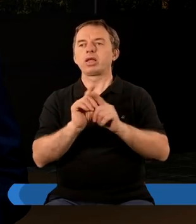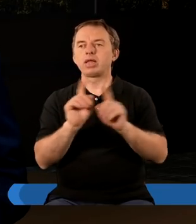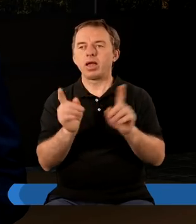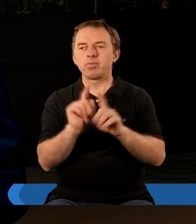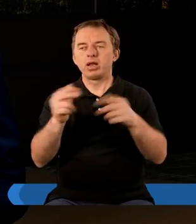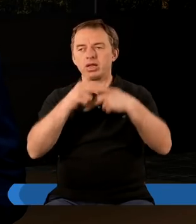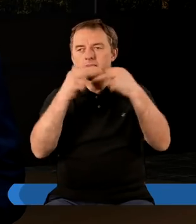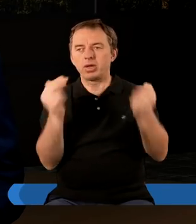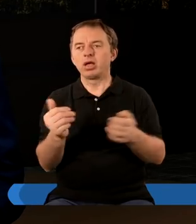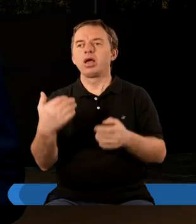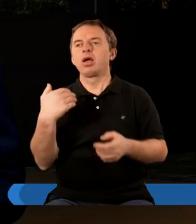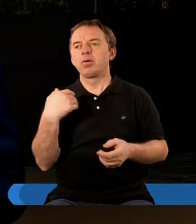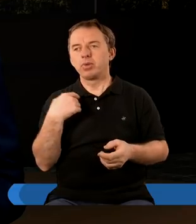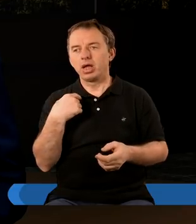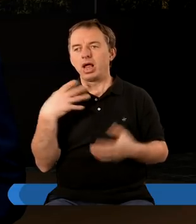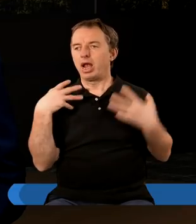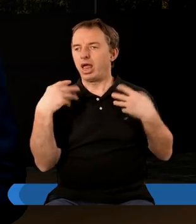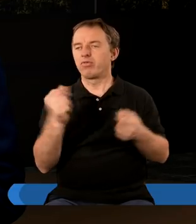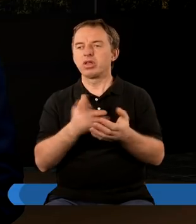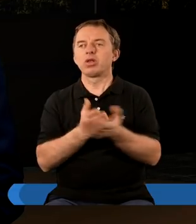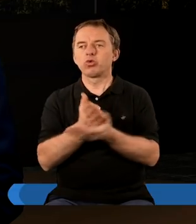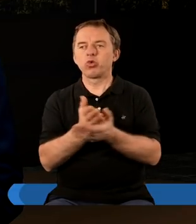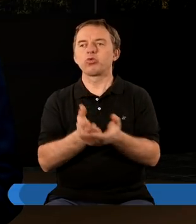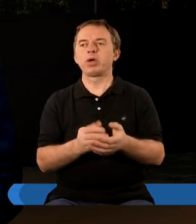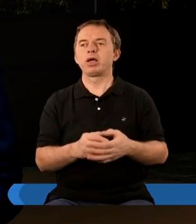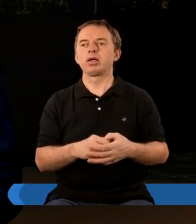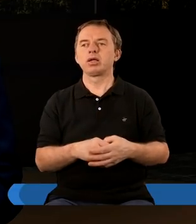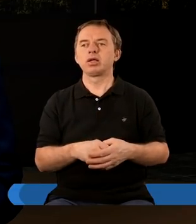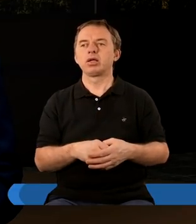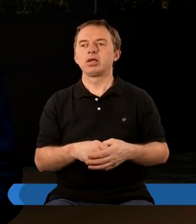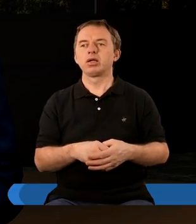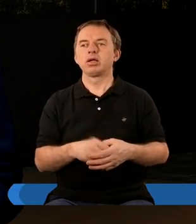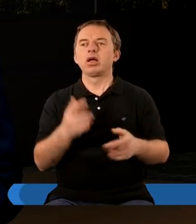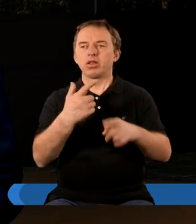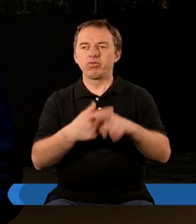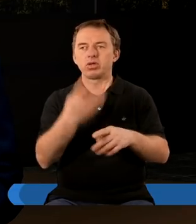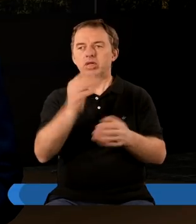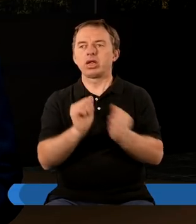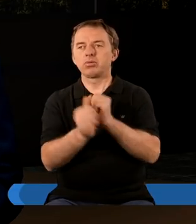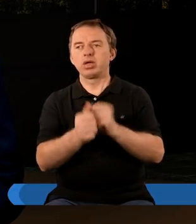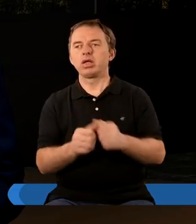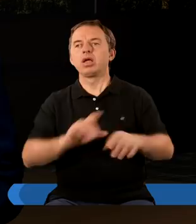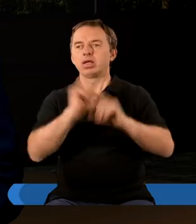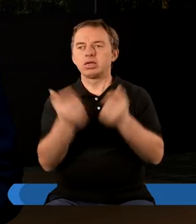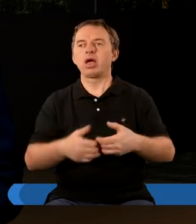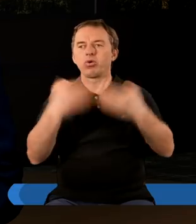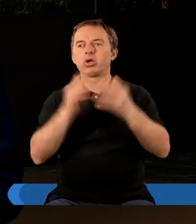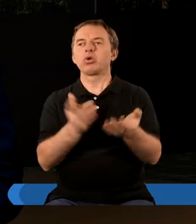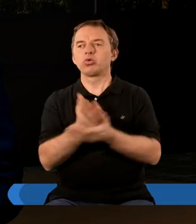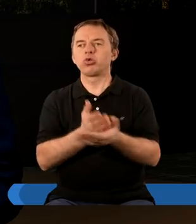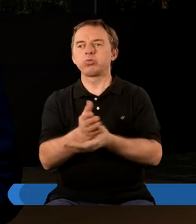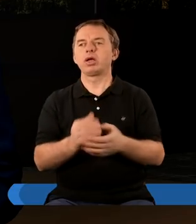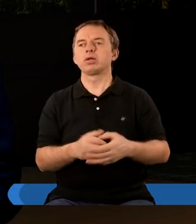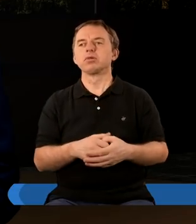symbolem tej niebiańskiej, lewici pełnili służbę jakby w 24 zmianach. Czyli cały czas odbywała się tam